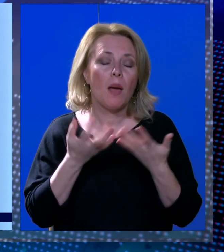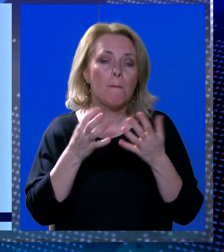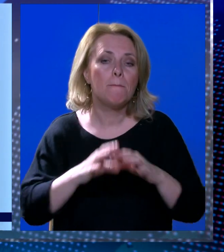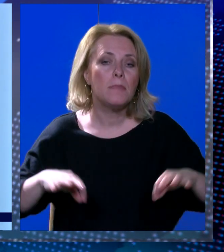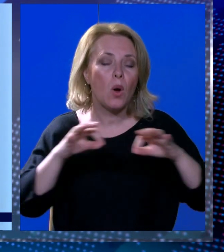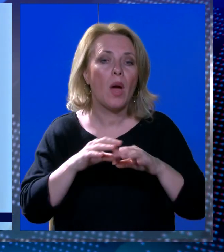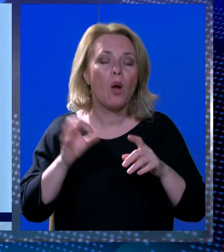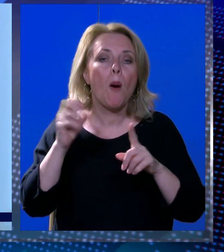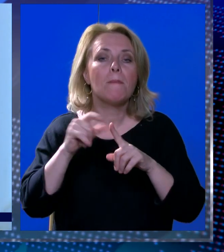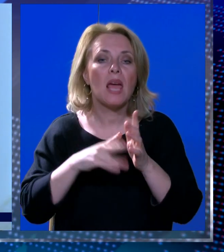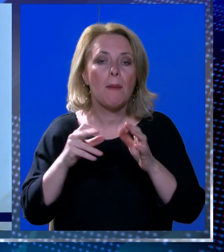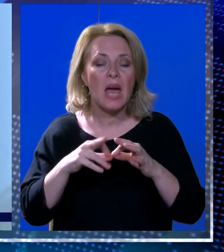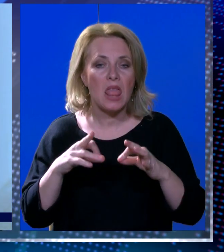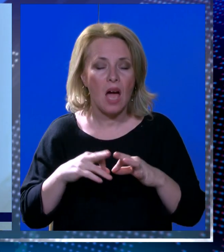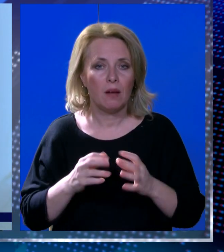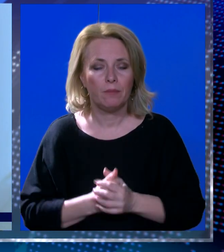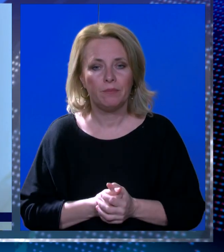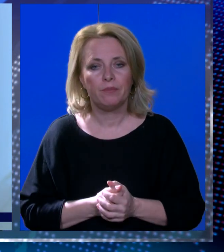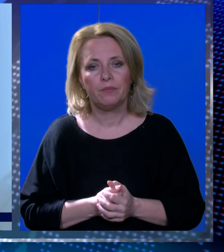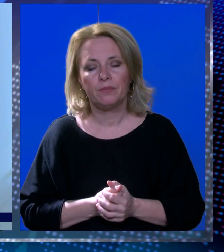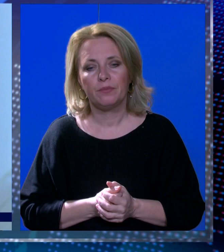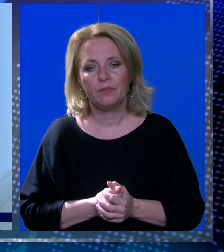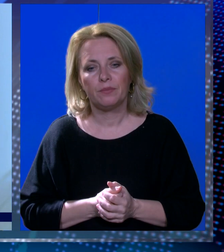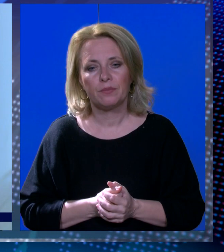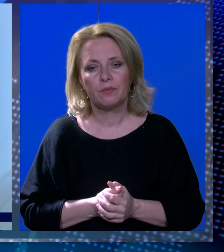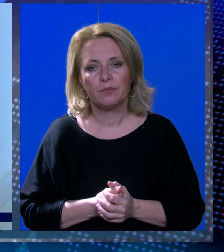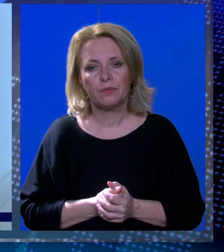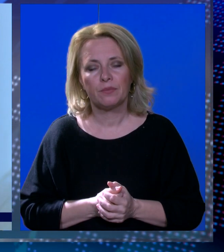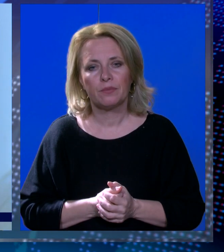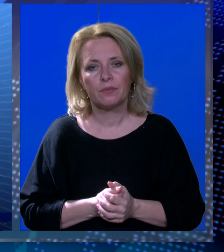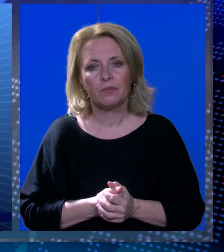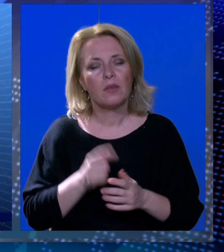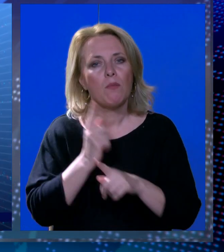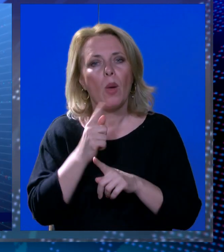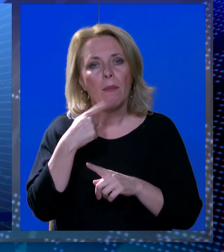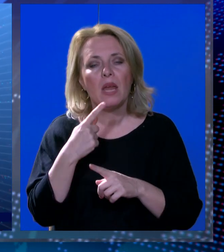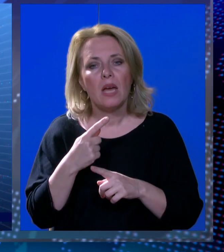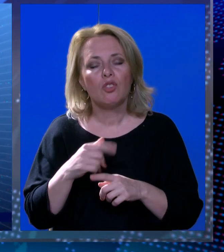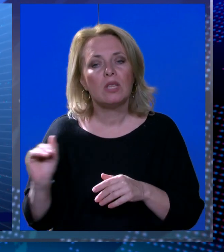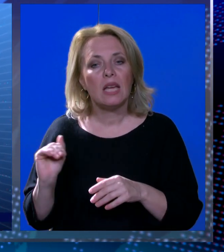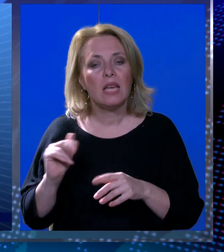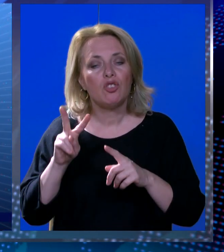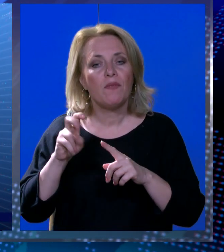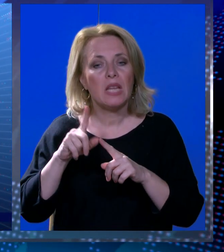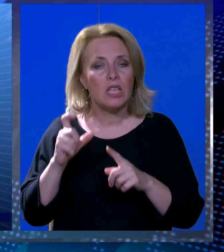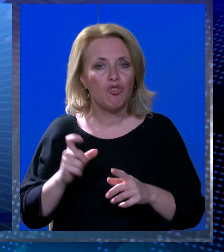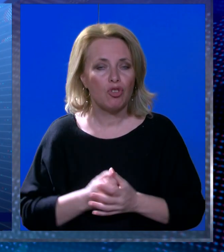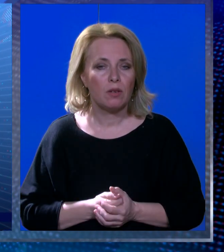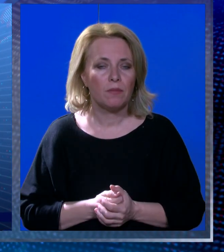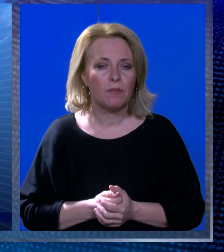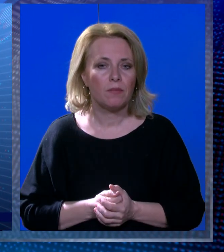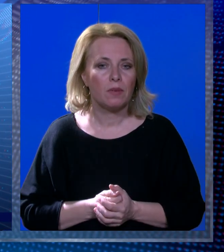dokumentaciju za provedbu postupka nabave za radove na izgradnji i opremanju dječeg vrtića. Moram naglasiti da je dječeg vrtić